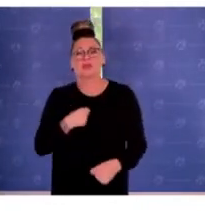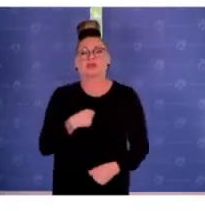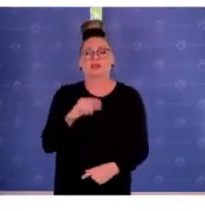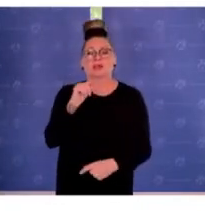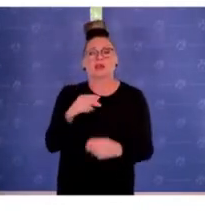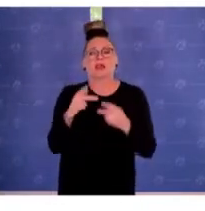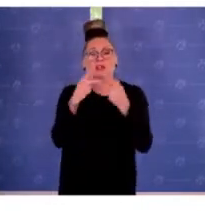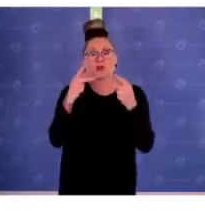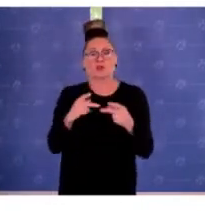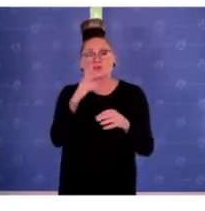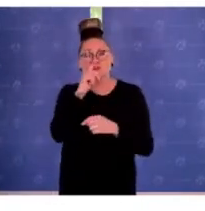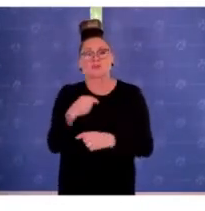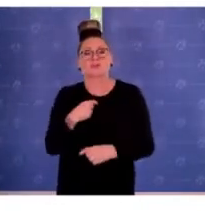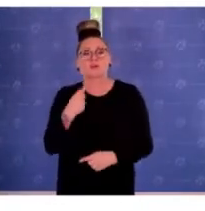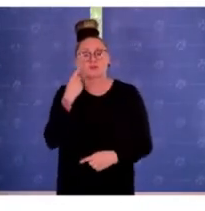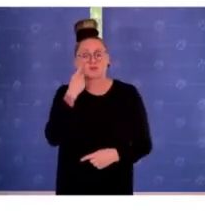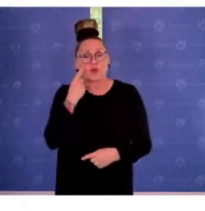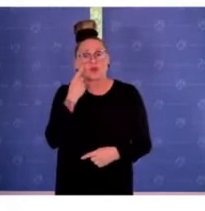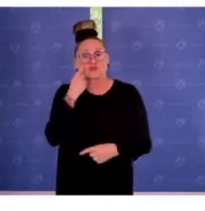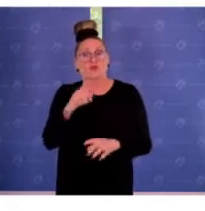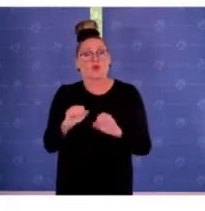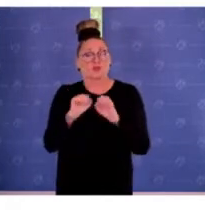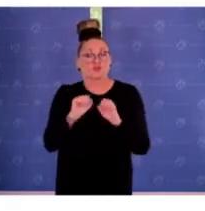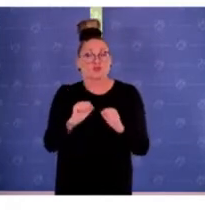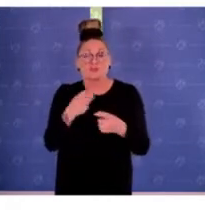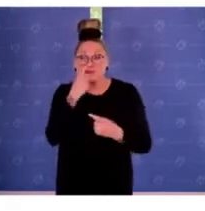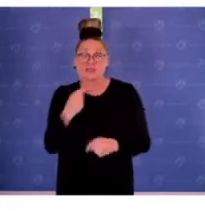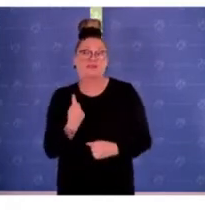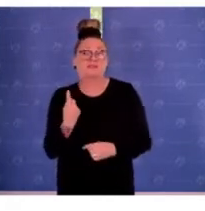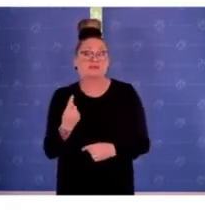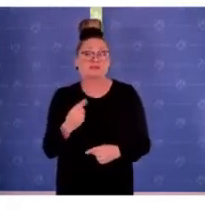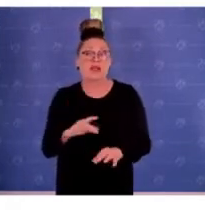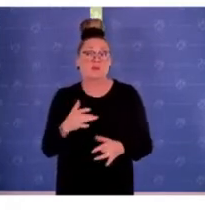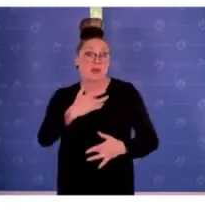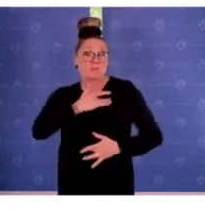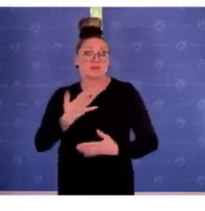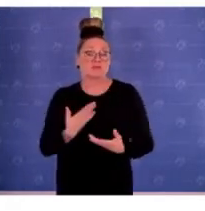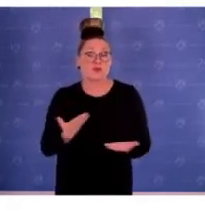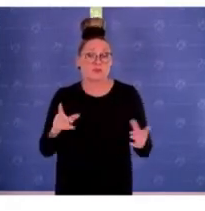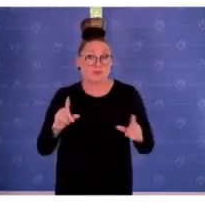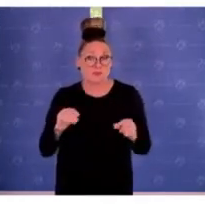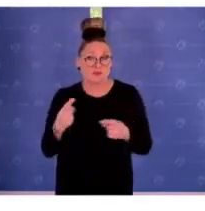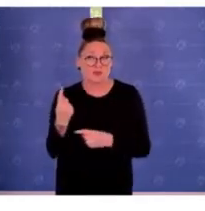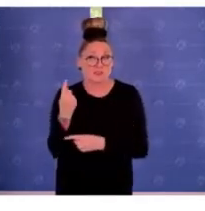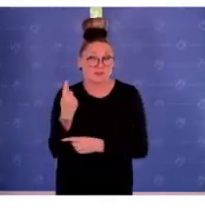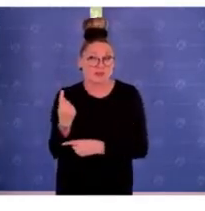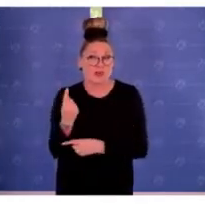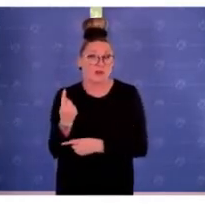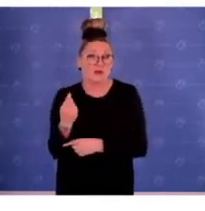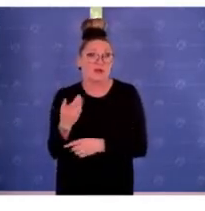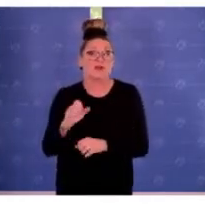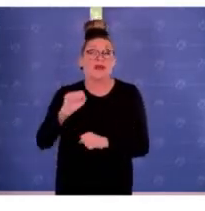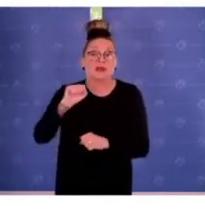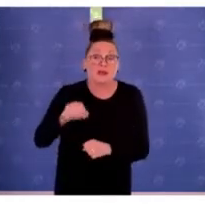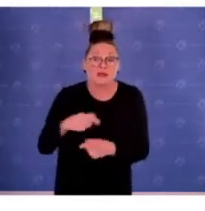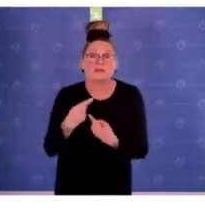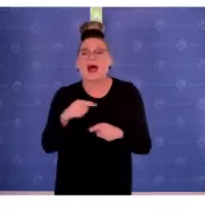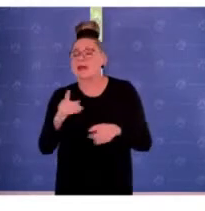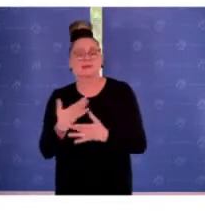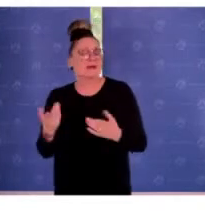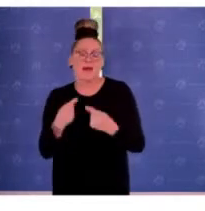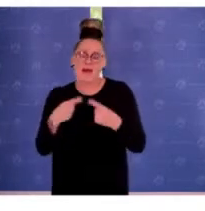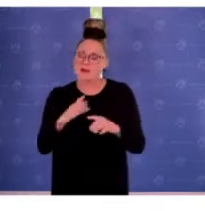Zeugenschutzes, das heißt, wenn man selbst von einem antisemitischen Vorfall betroffen ist, gibt es nicht nur bei Antisemitismus, auch bei anderen